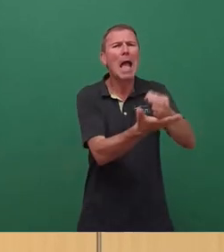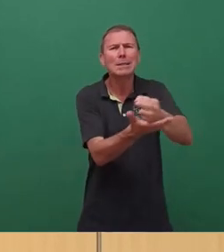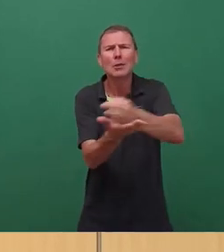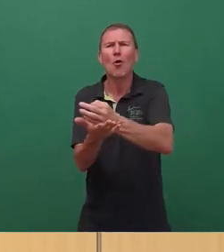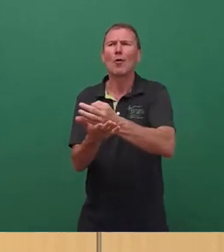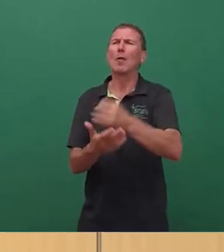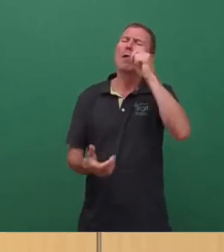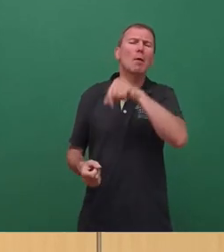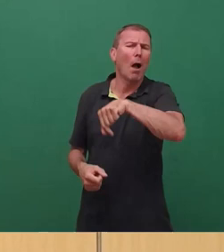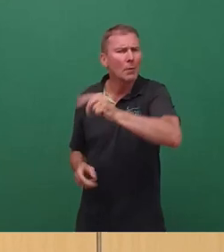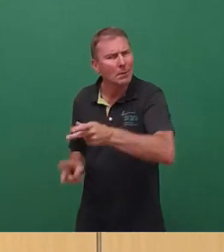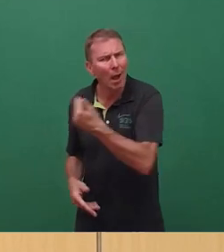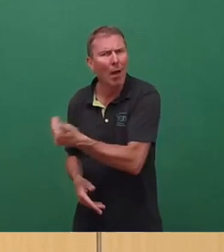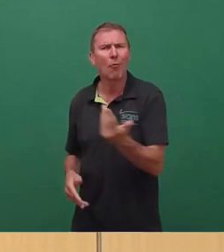Denkmalamt,